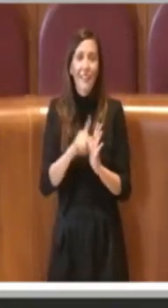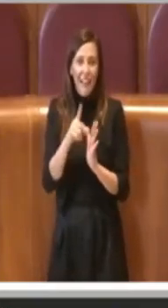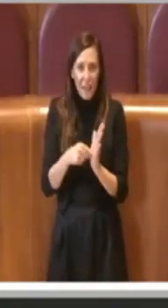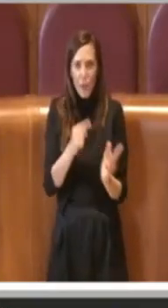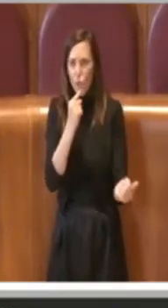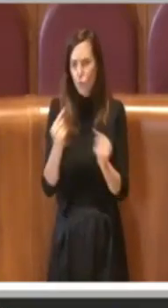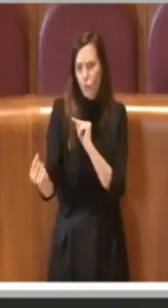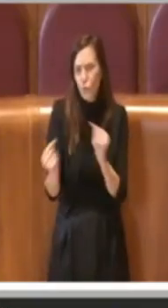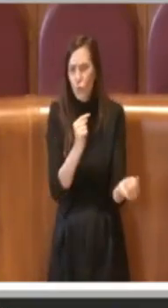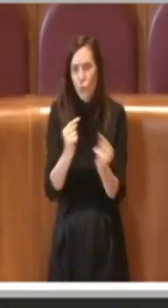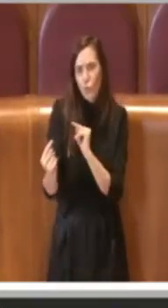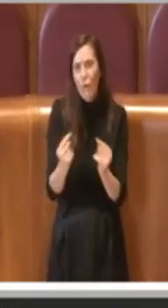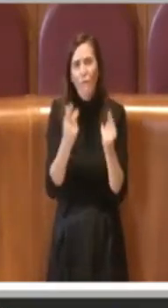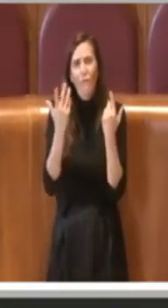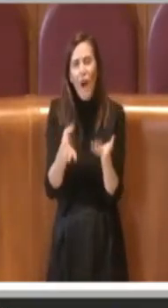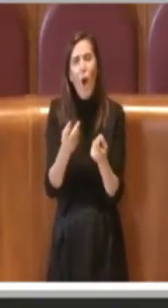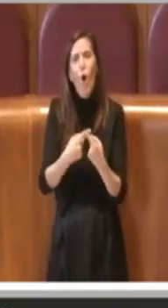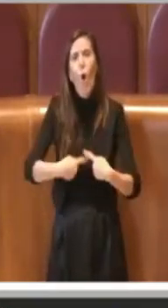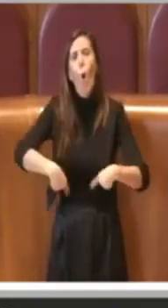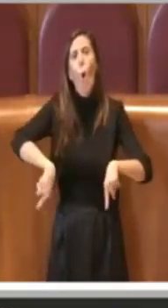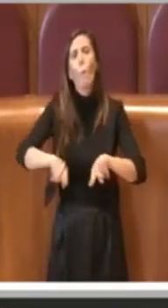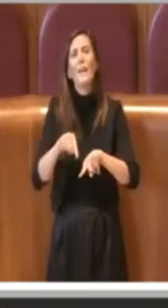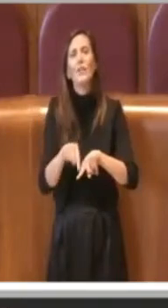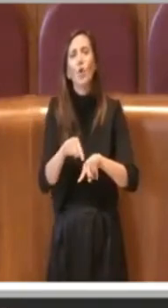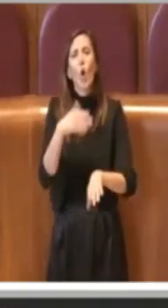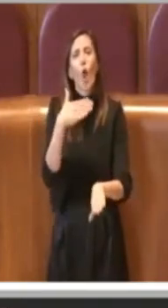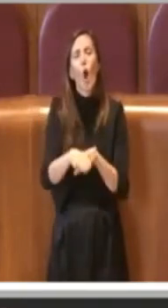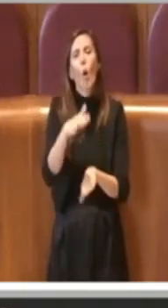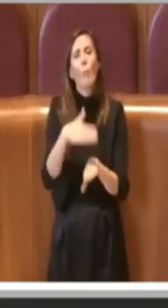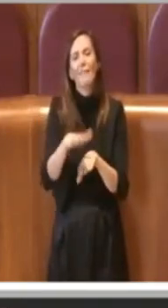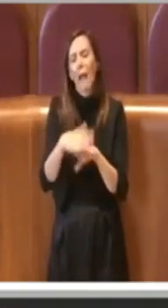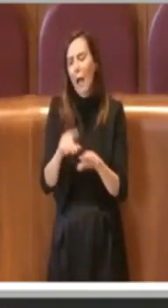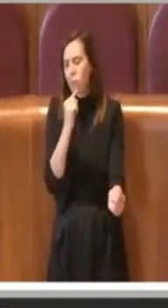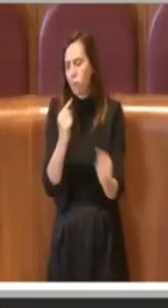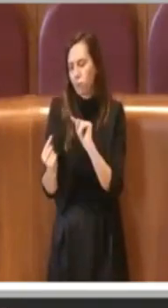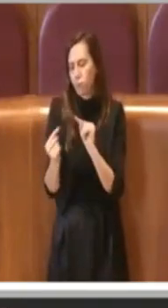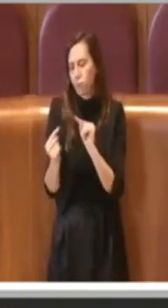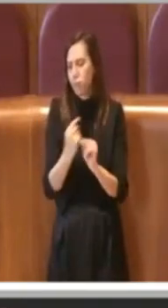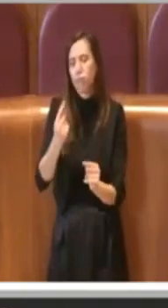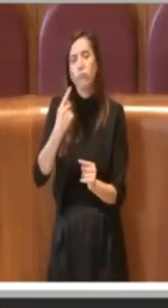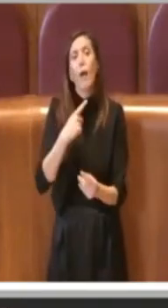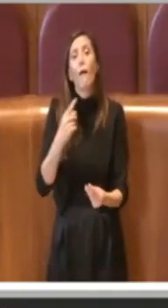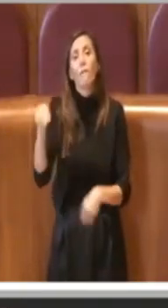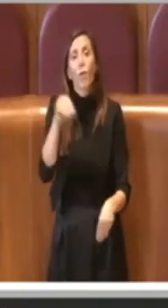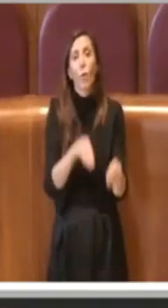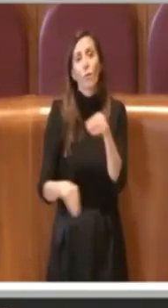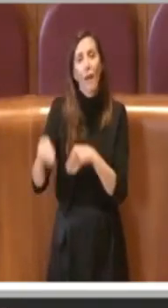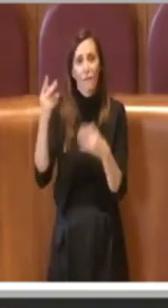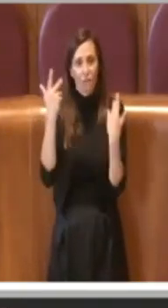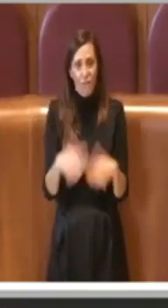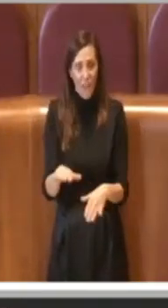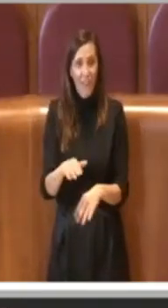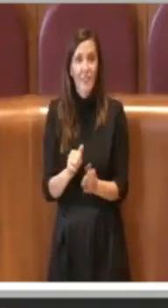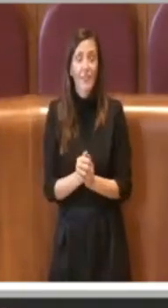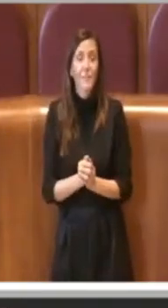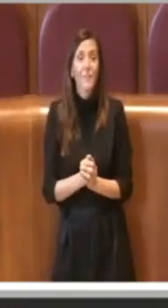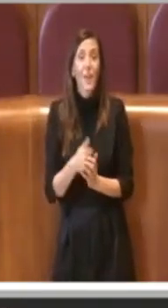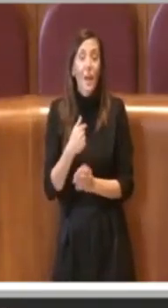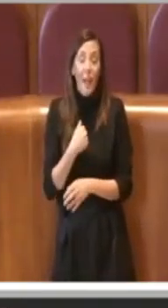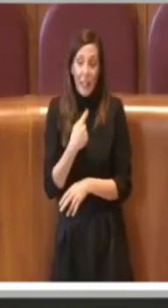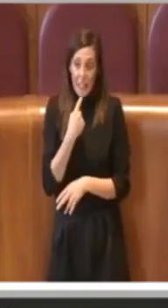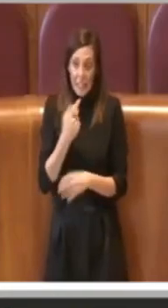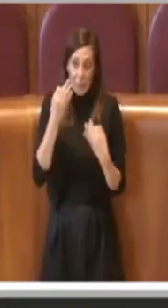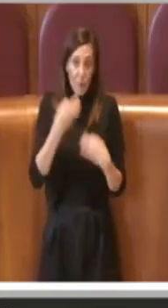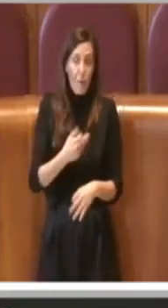discussa e votata nelle commissioni competenti. Ricordo anche il consigliere De Priamo, su questo mi potrà sicuramente